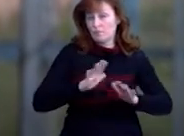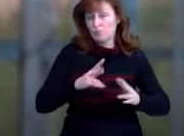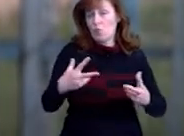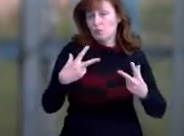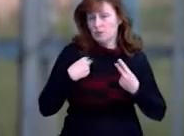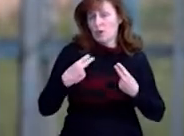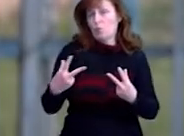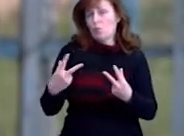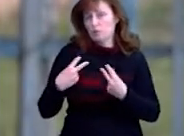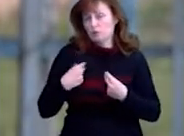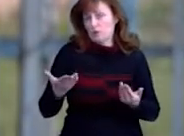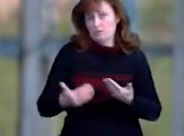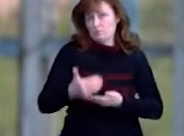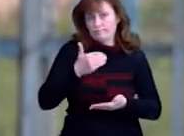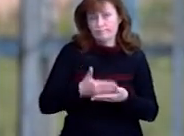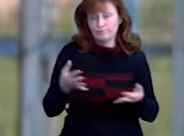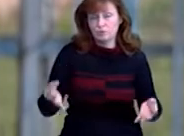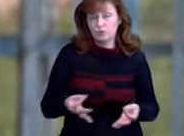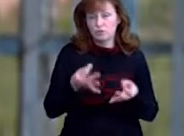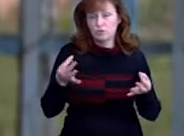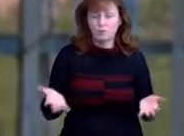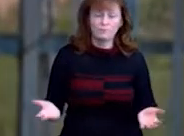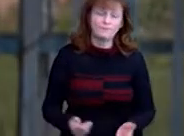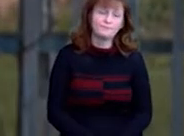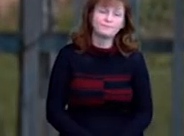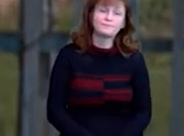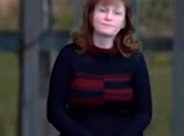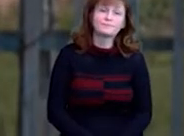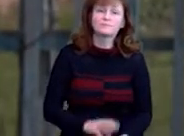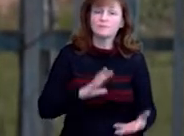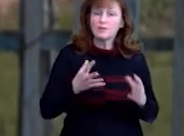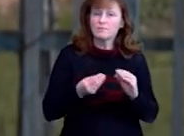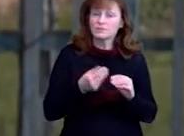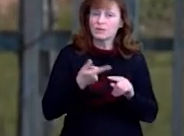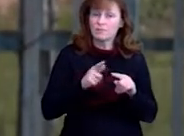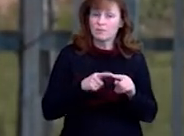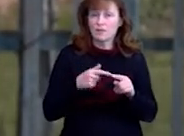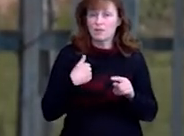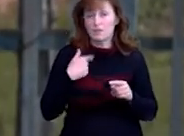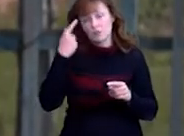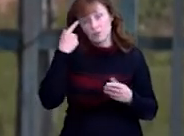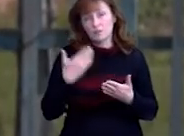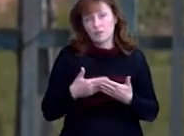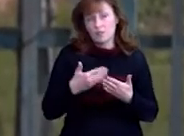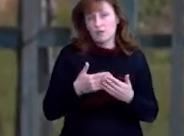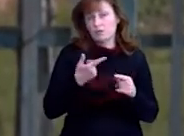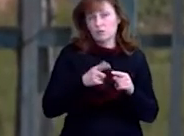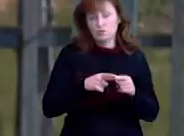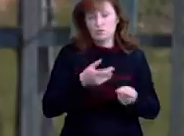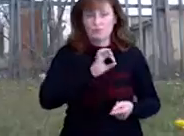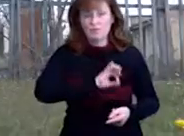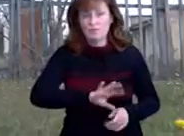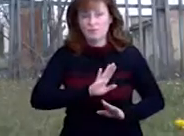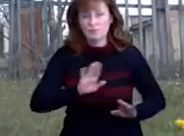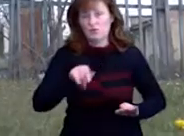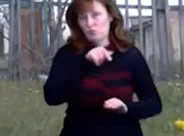обіцяють, обіцяють і обіцяють. Все, більше нічого. Взагалі, мені стається, що недоцільним тут буде школа